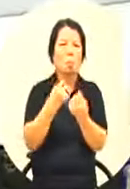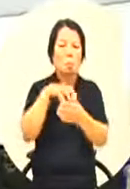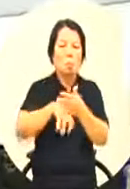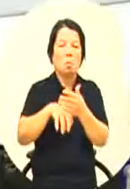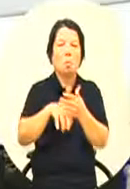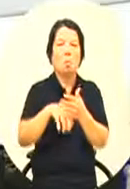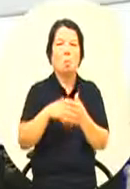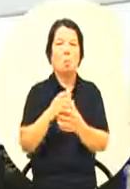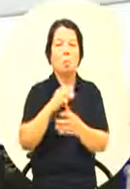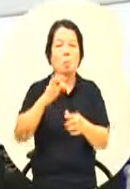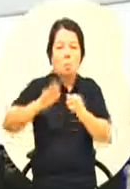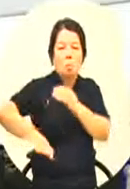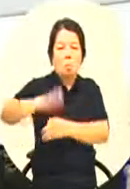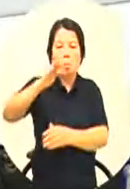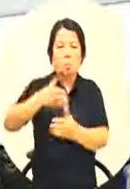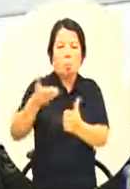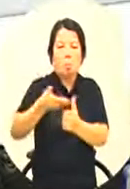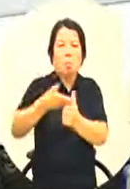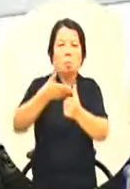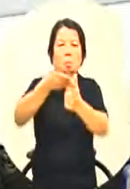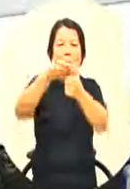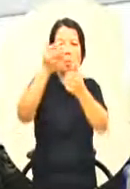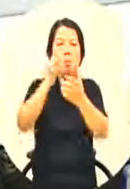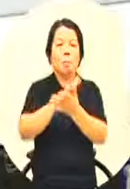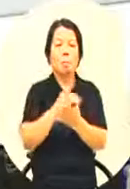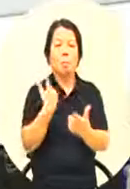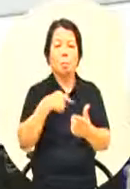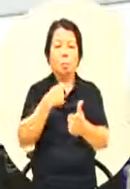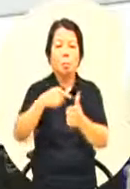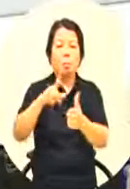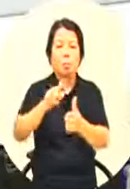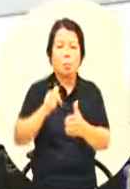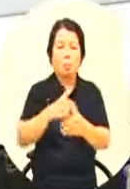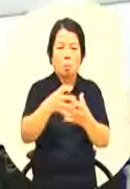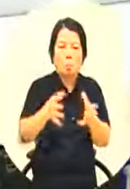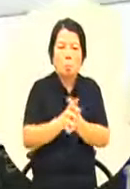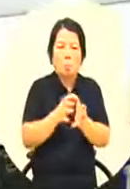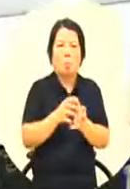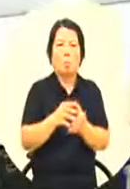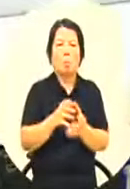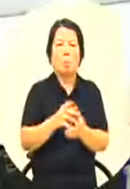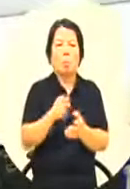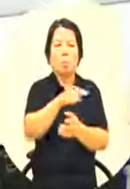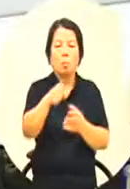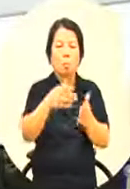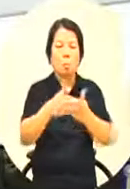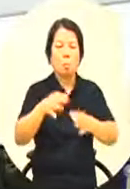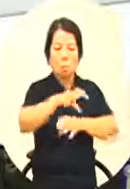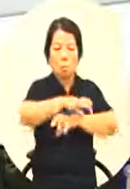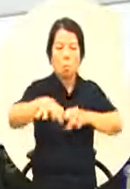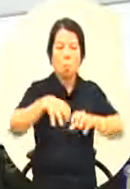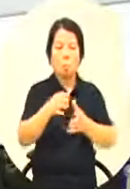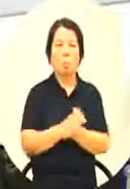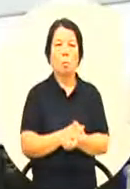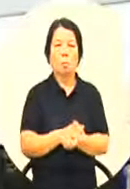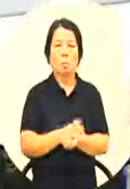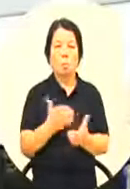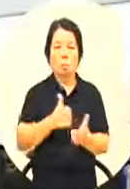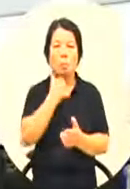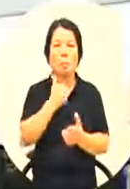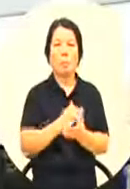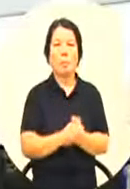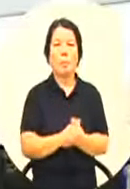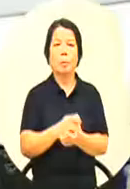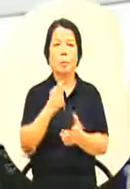的时候的陪练还有教练团队还有他们的环境其实好像